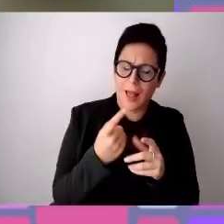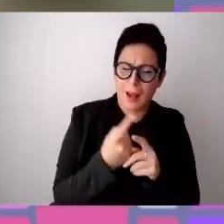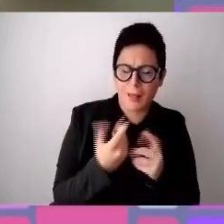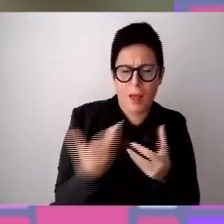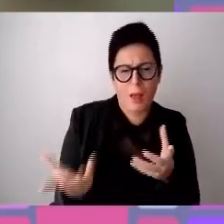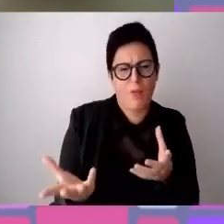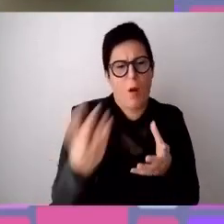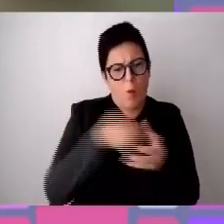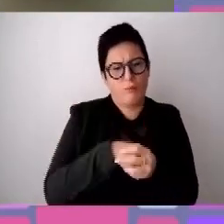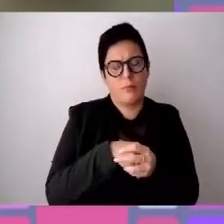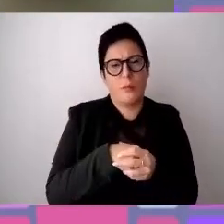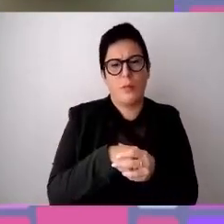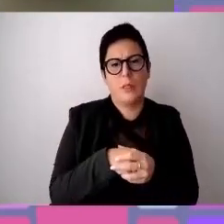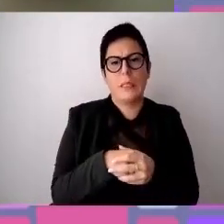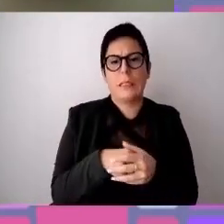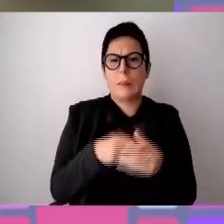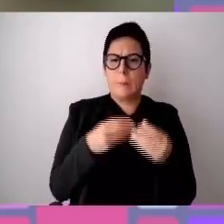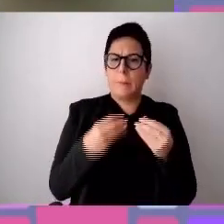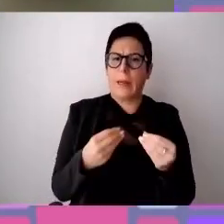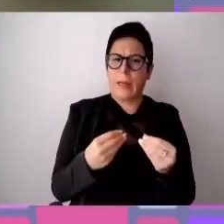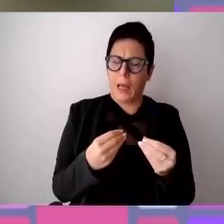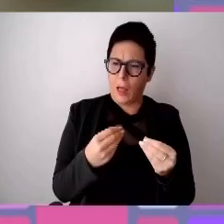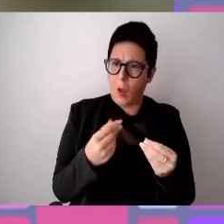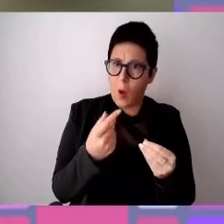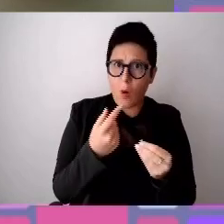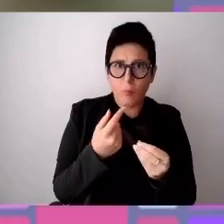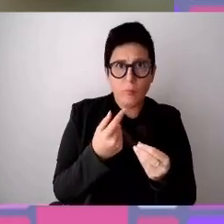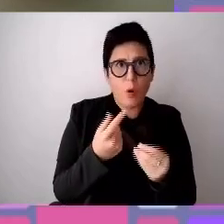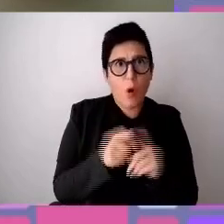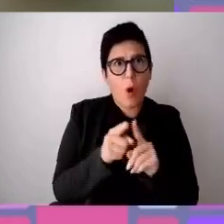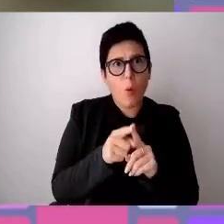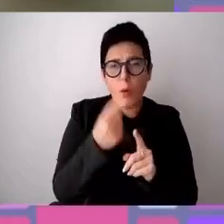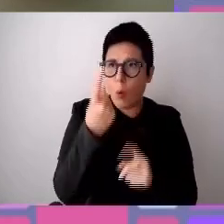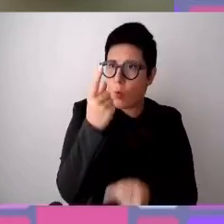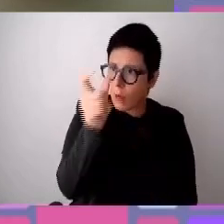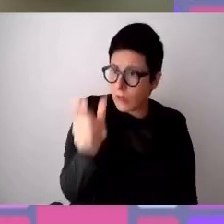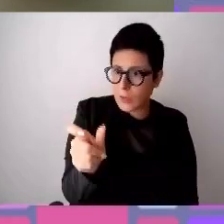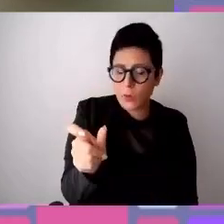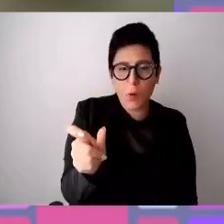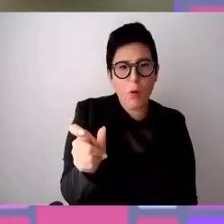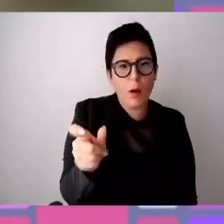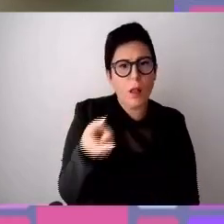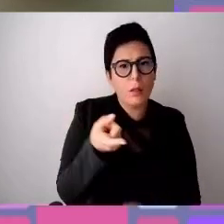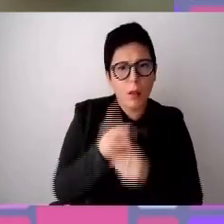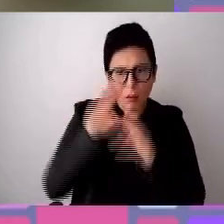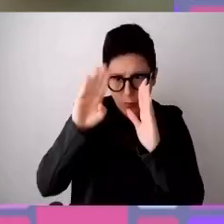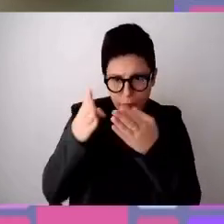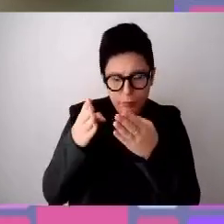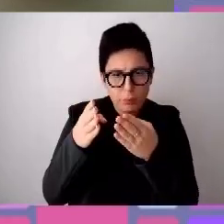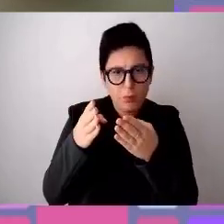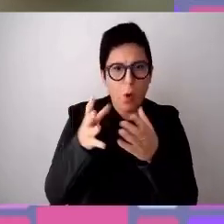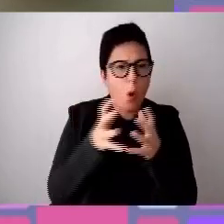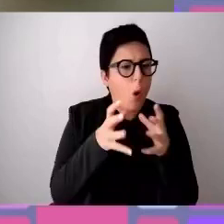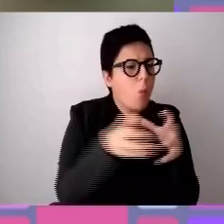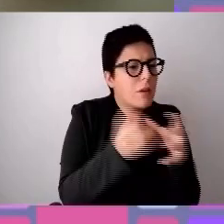punto sia la singola persona o perché lo fate per una piccola comunità piuttosto che per un'altra, ma